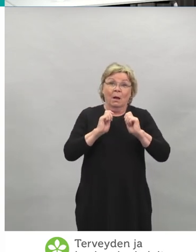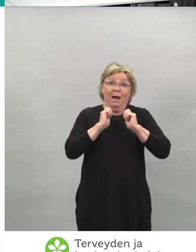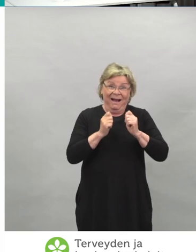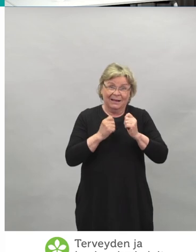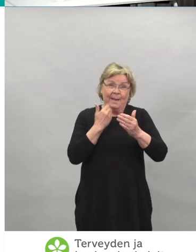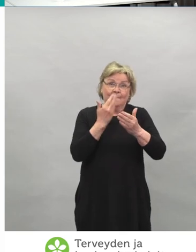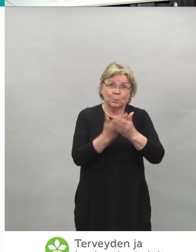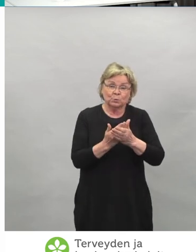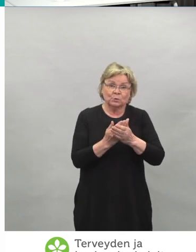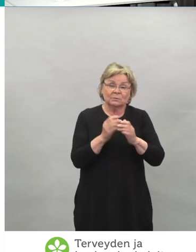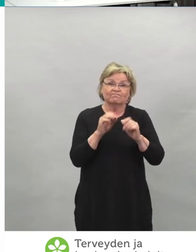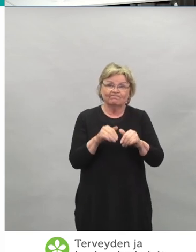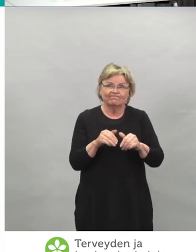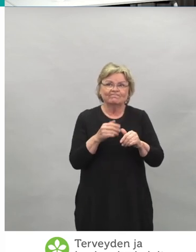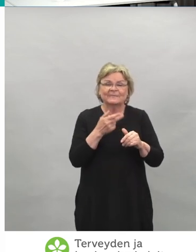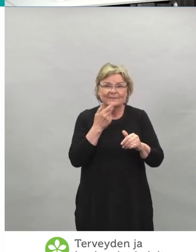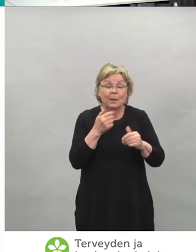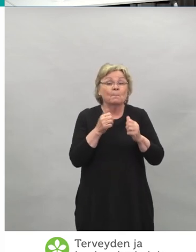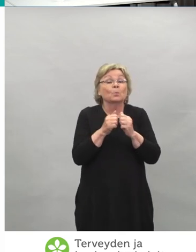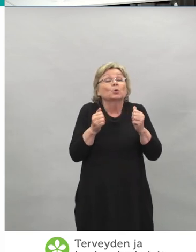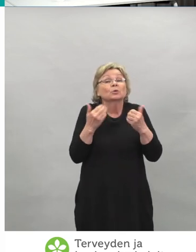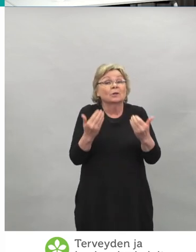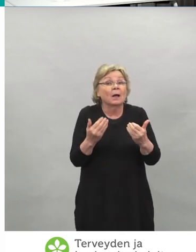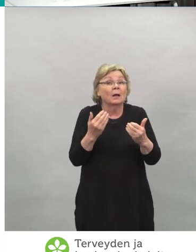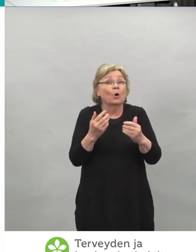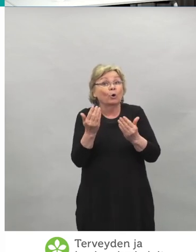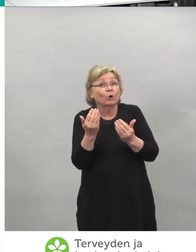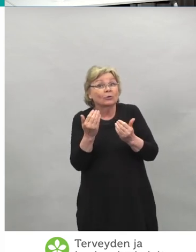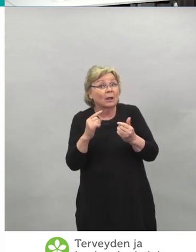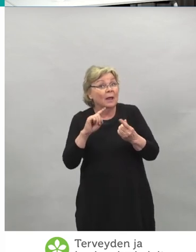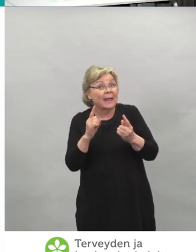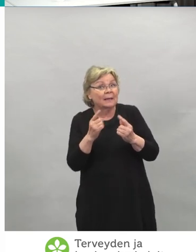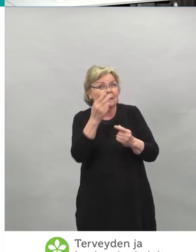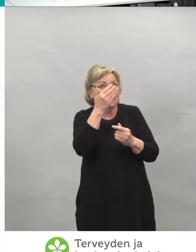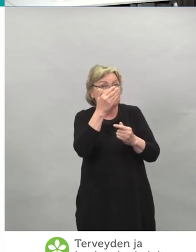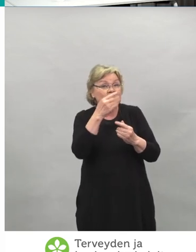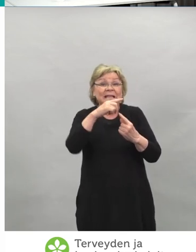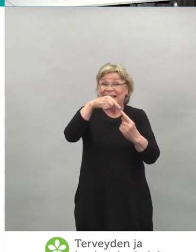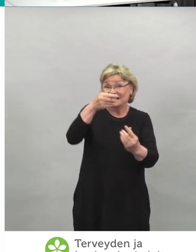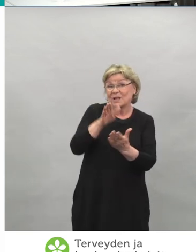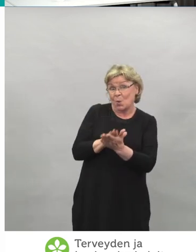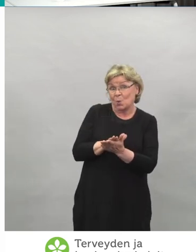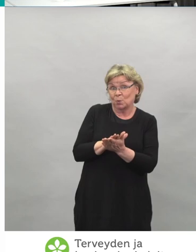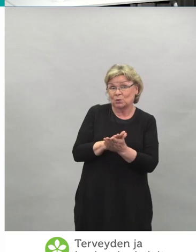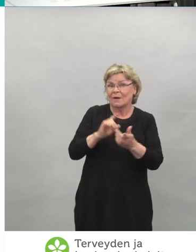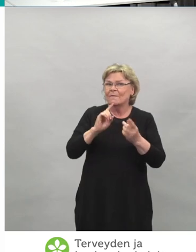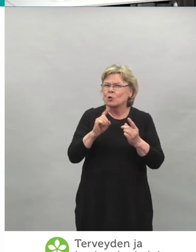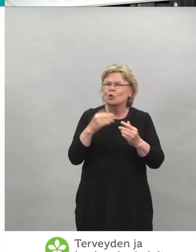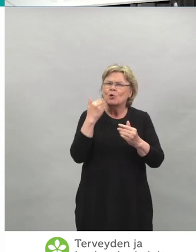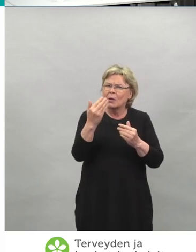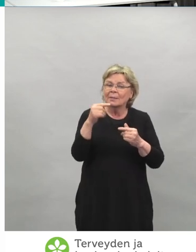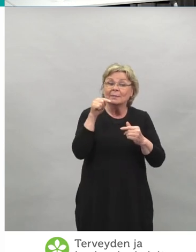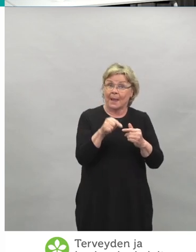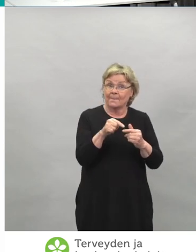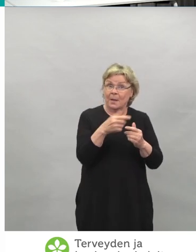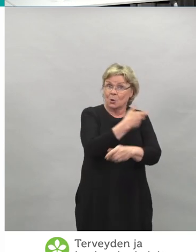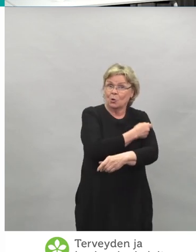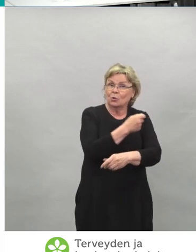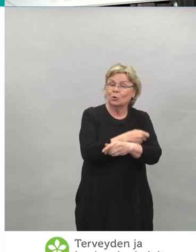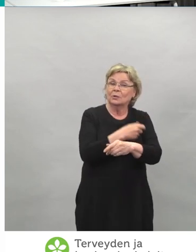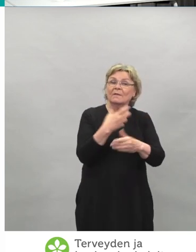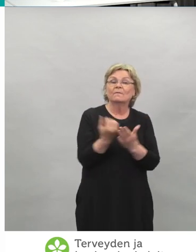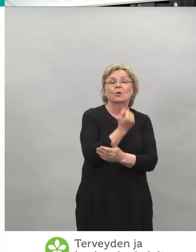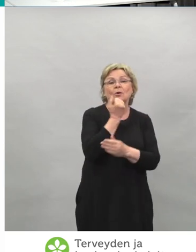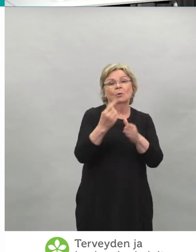sitä odotetaan kyllä tuossa kesäkuussa. Voi olla, että meillä olisi sitten tätä rokotetta heinäkuussa jo käytössä. Tässä